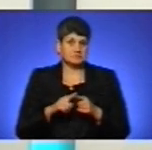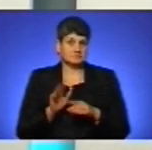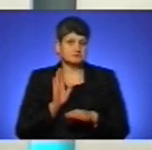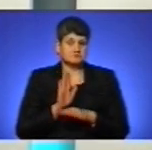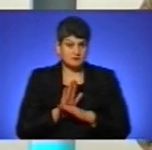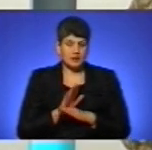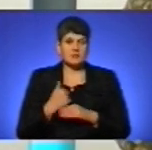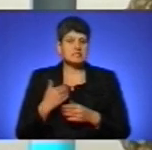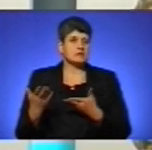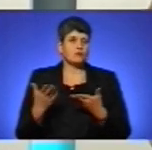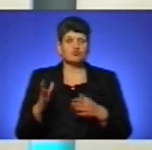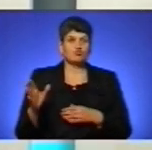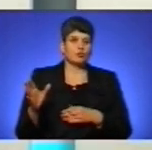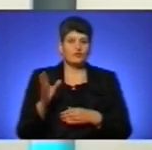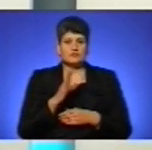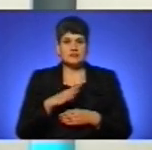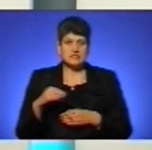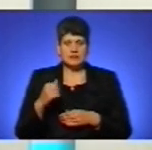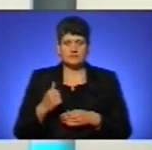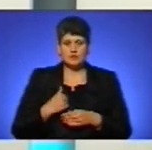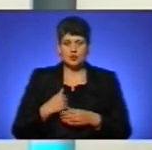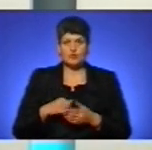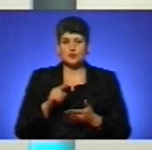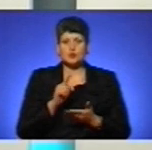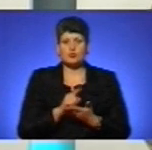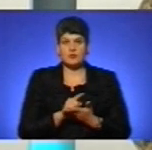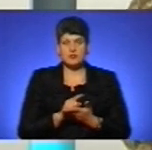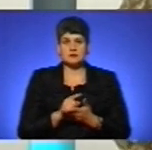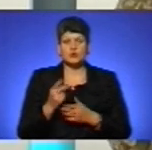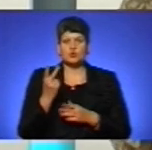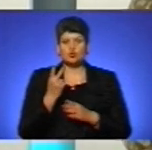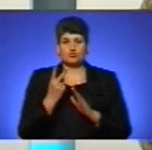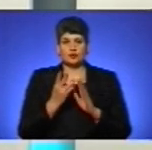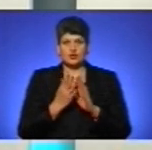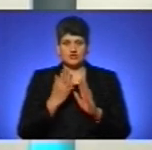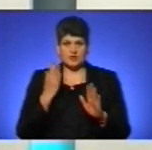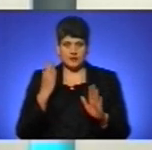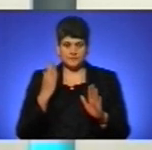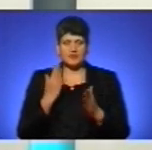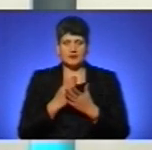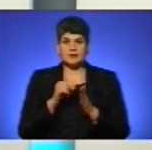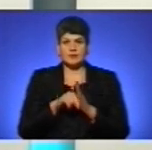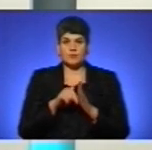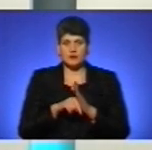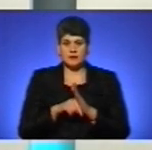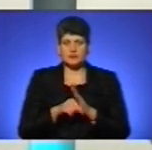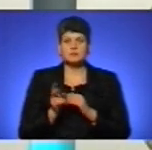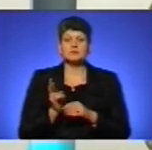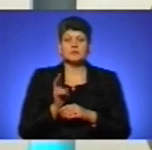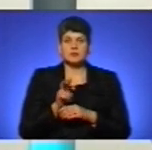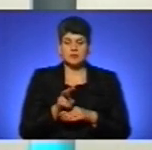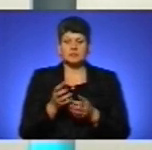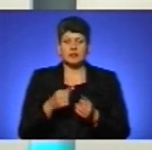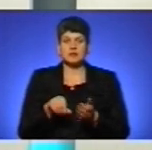запрошуємо всіх військовозобов'язаних. Друге черги є таке поняття – зголоситися, прийняти